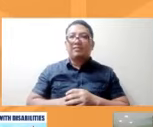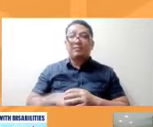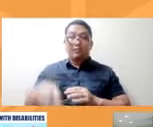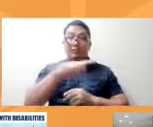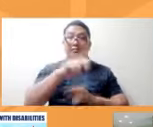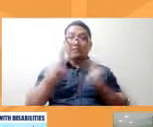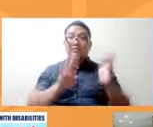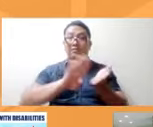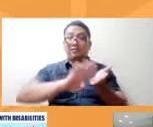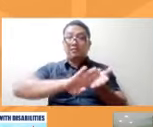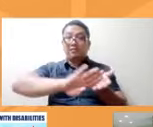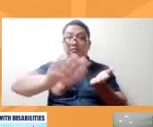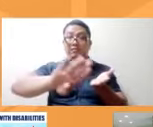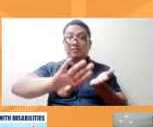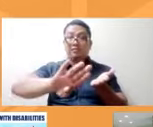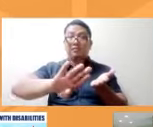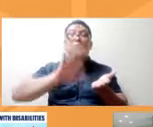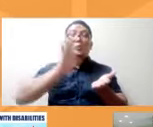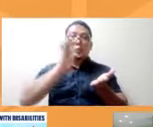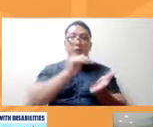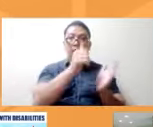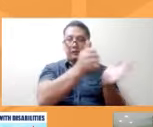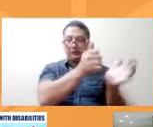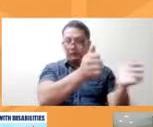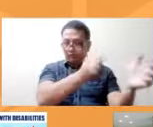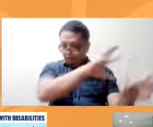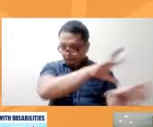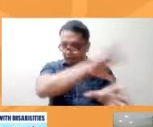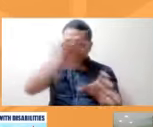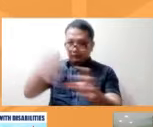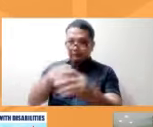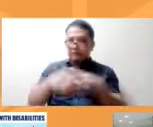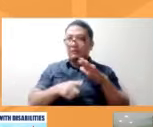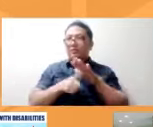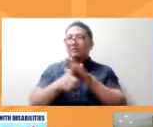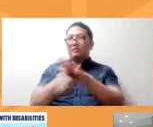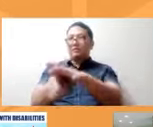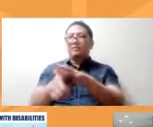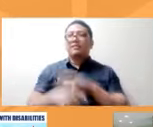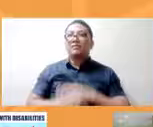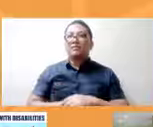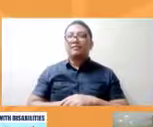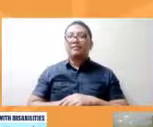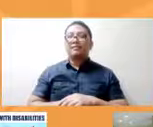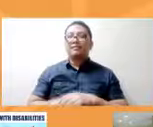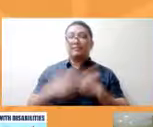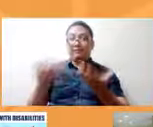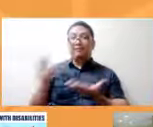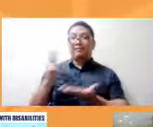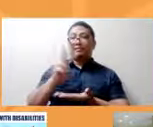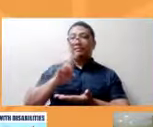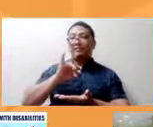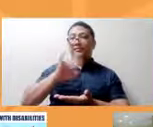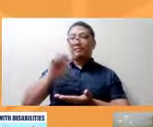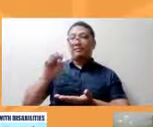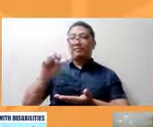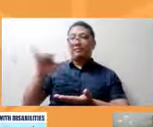Managal siya focus. Thank you very much Sir Lauro. Miss Chrissy, go ahead.